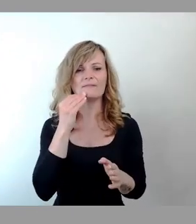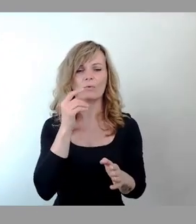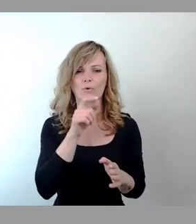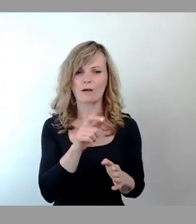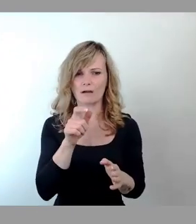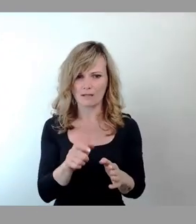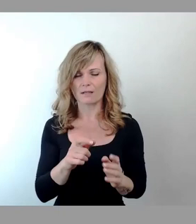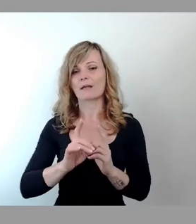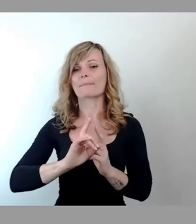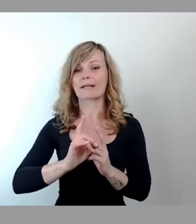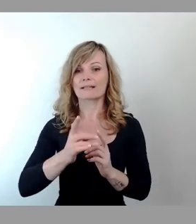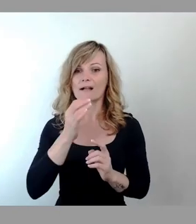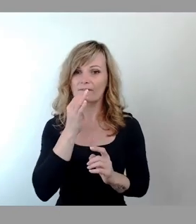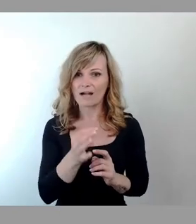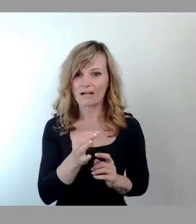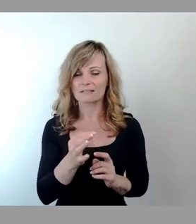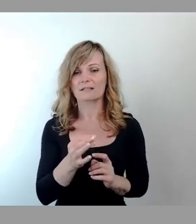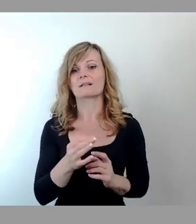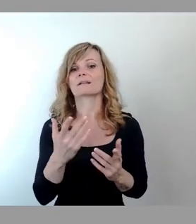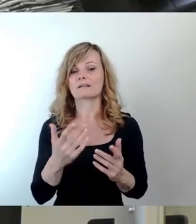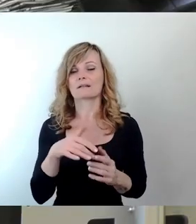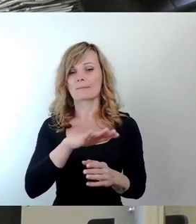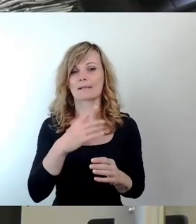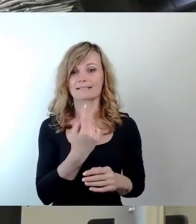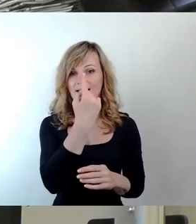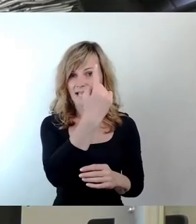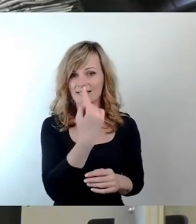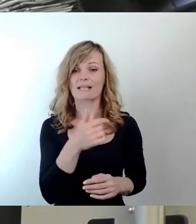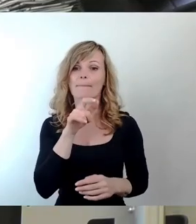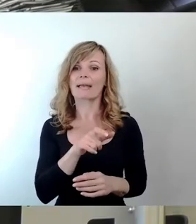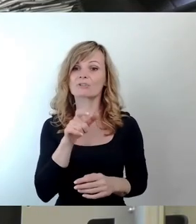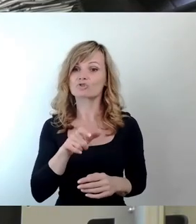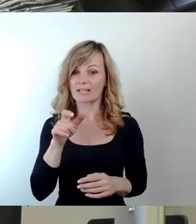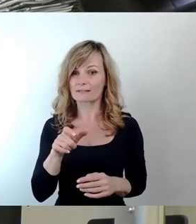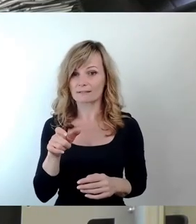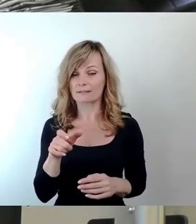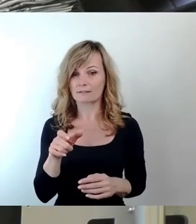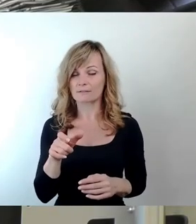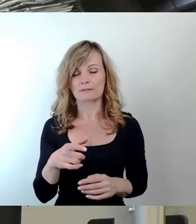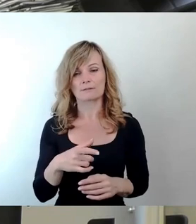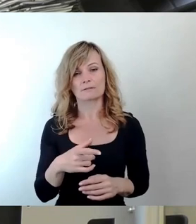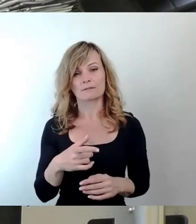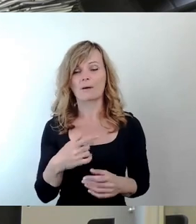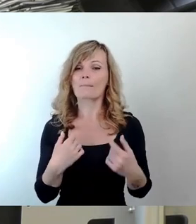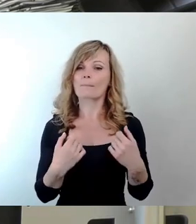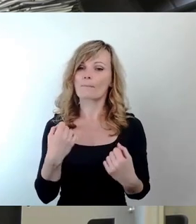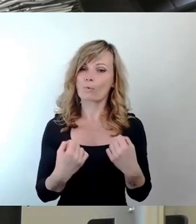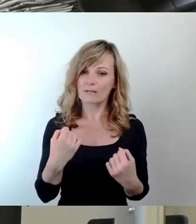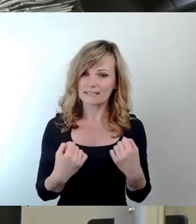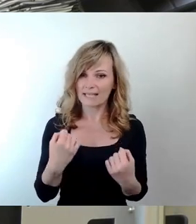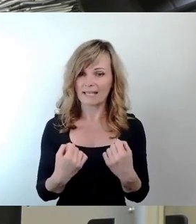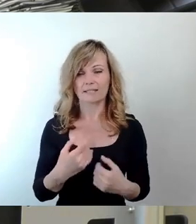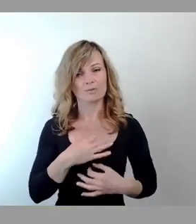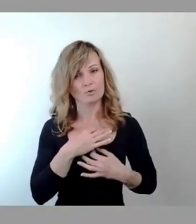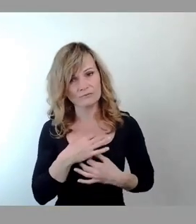Platz 1. Die Menschen sind mit der Mobilität am zufriedensten, mit Abstand. Hier auch